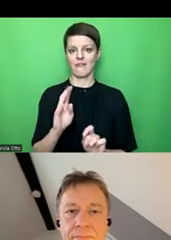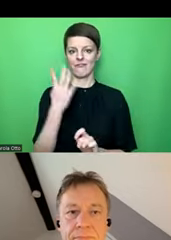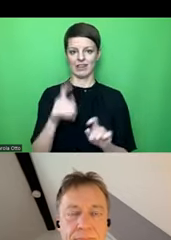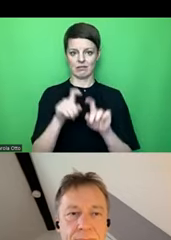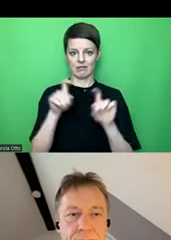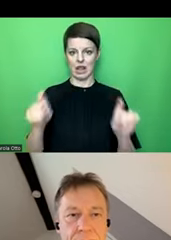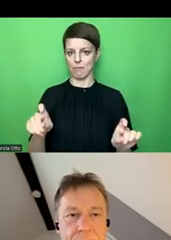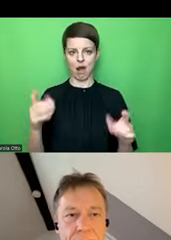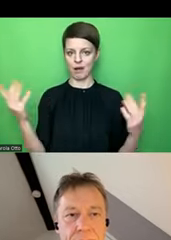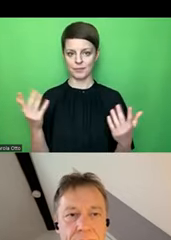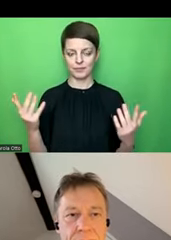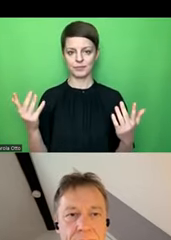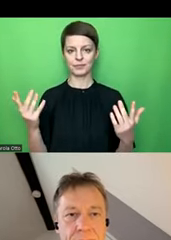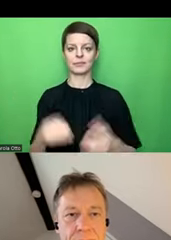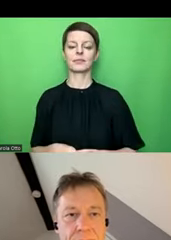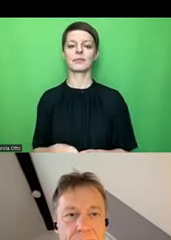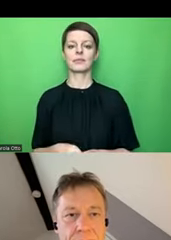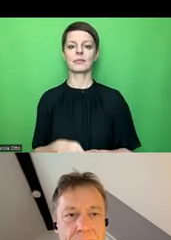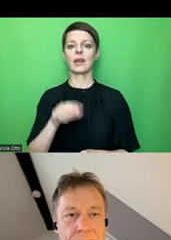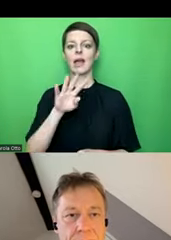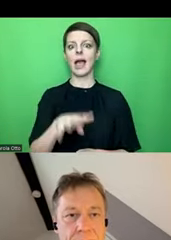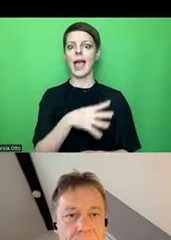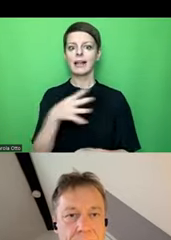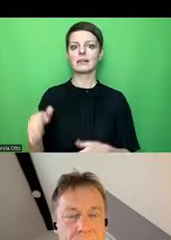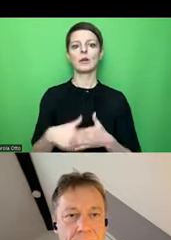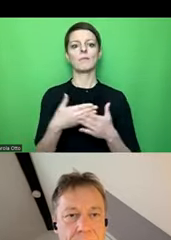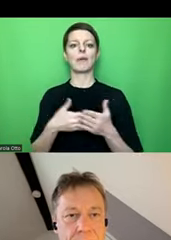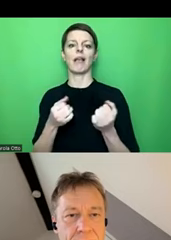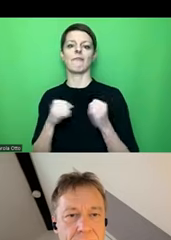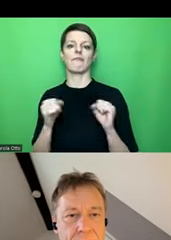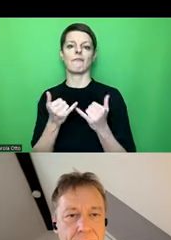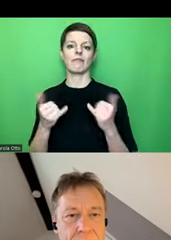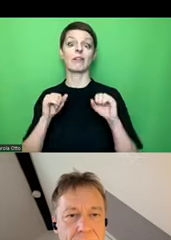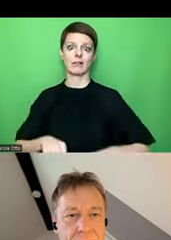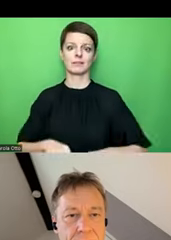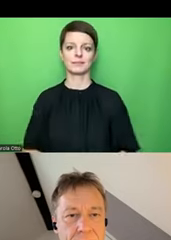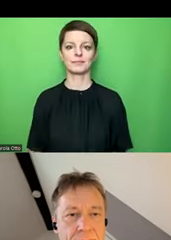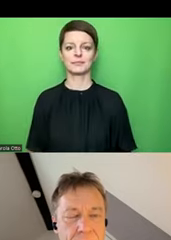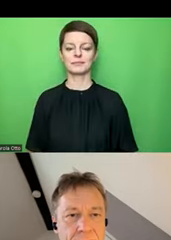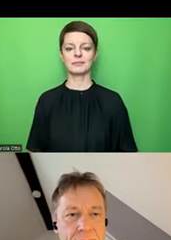und zwar dem Thema von Excel und barrierefreien Excel-Dateien.